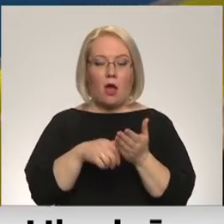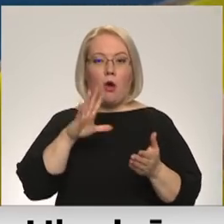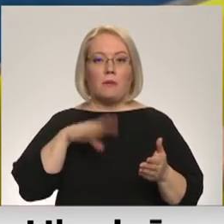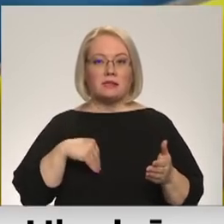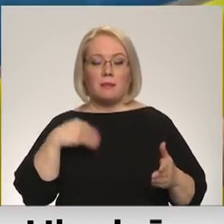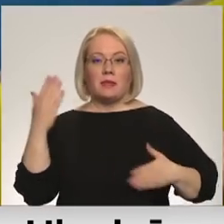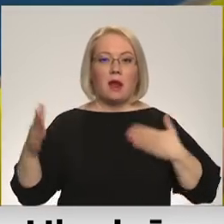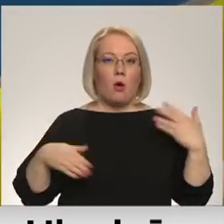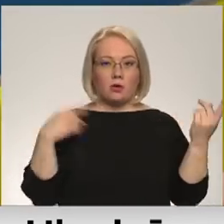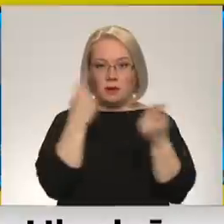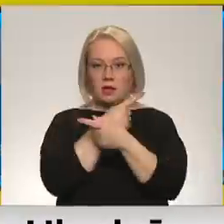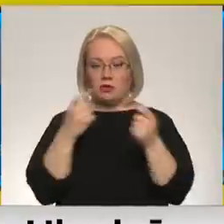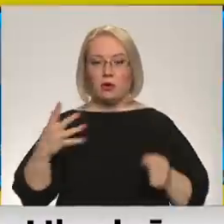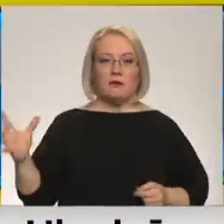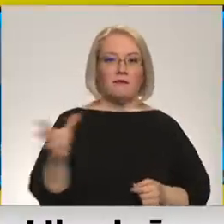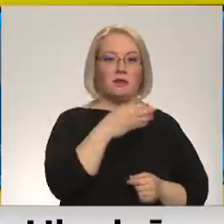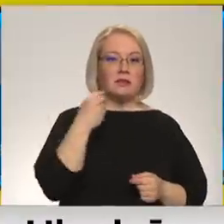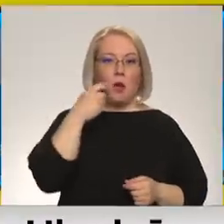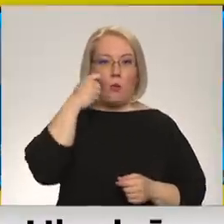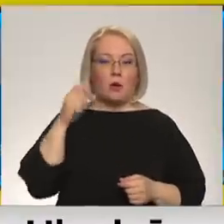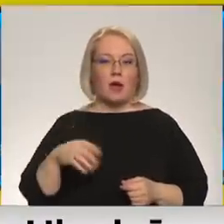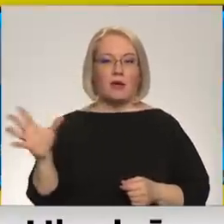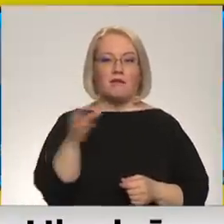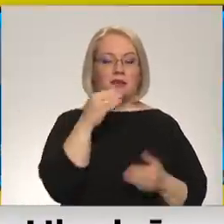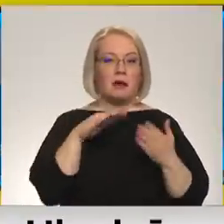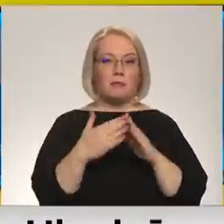tiek visā Ukrainā, visā teritorijā, visās pilsētās.